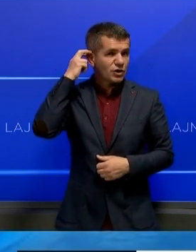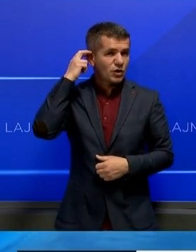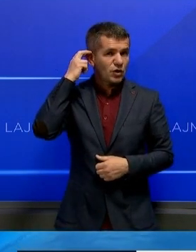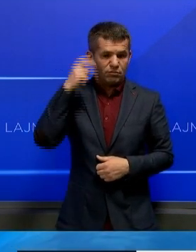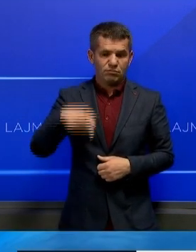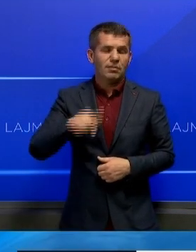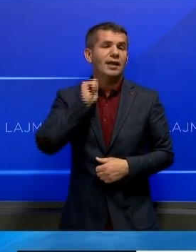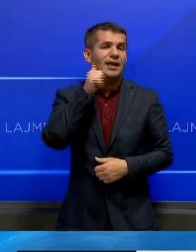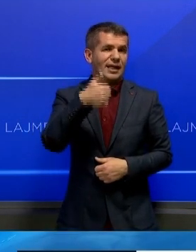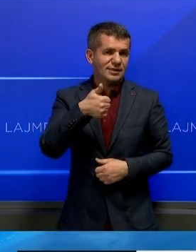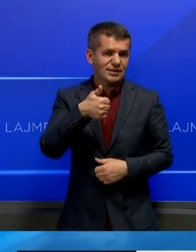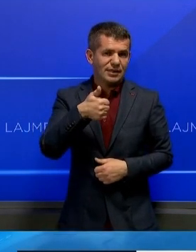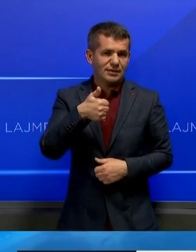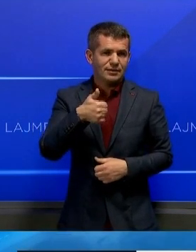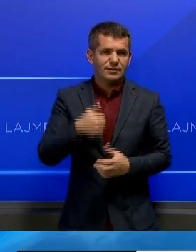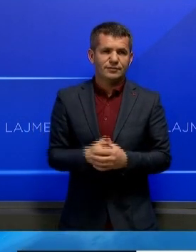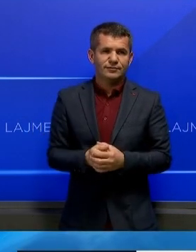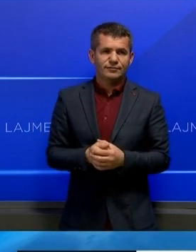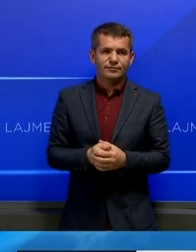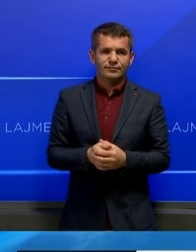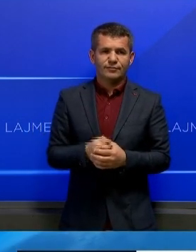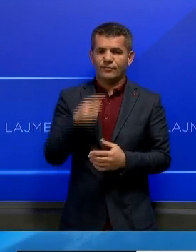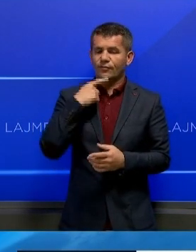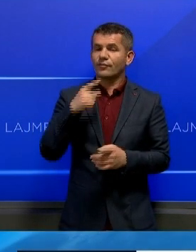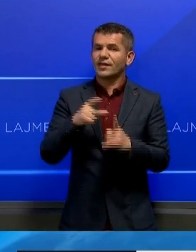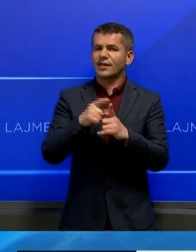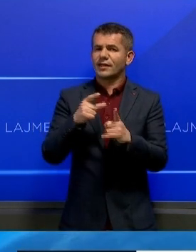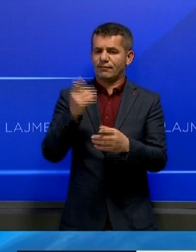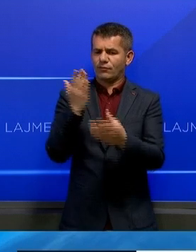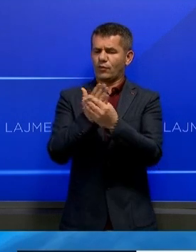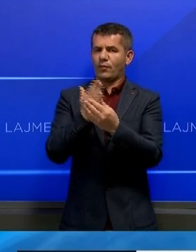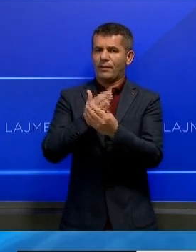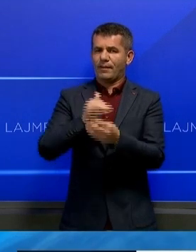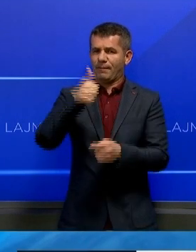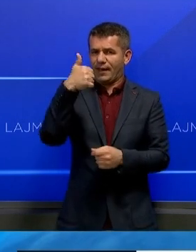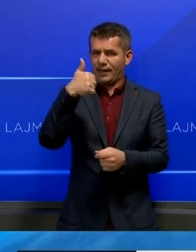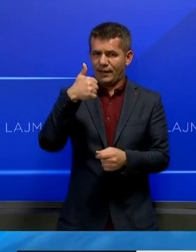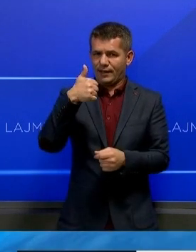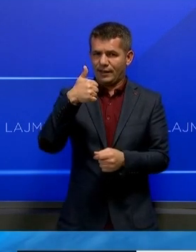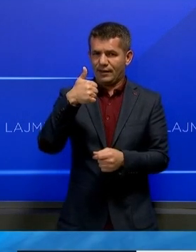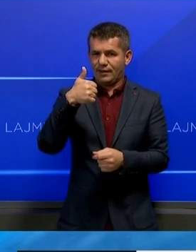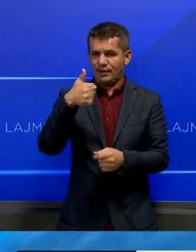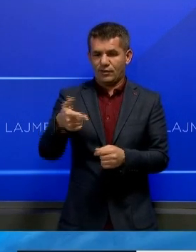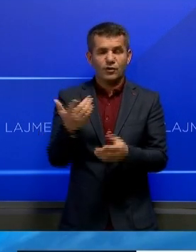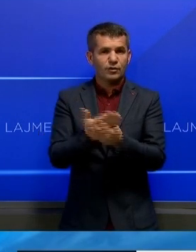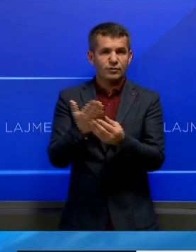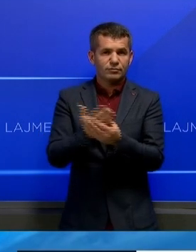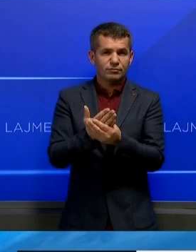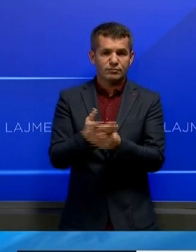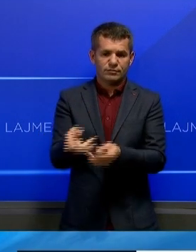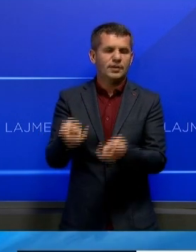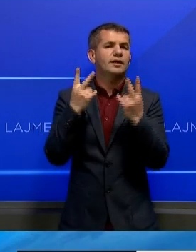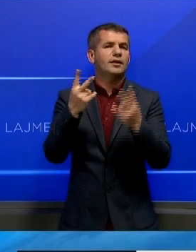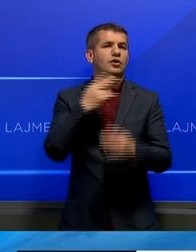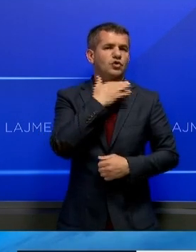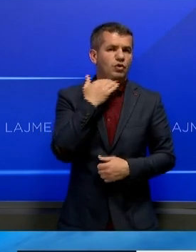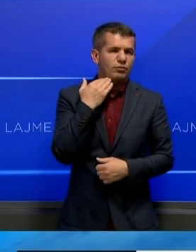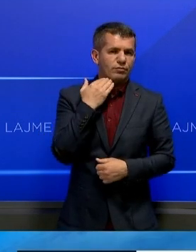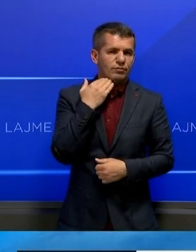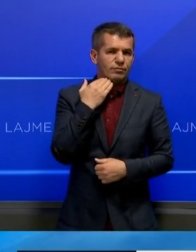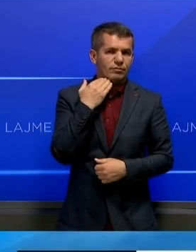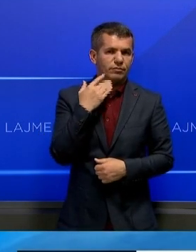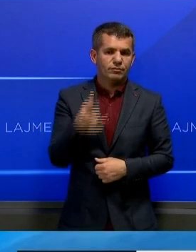nesër, finalizohet drafti i pari koncept dokumentit, pra i kemi dhe në rëndësi shumë të mave, pra ndaj